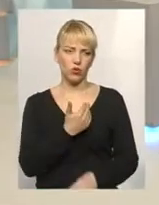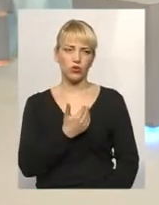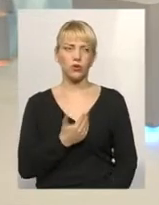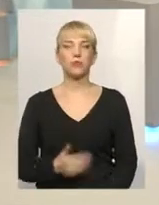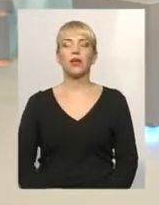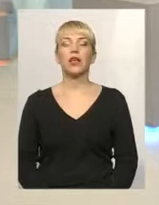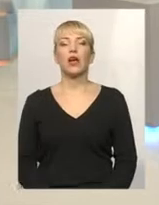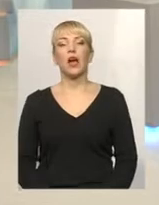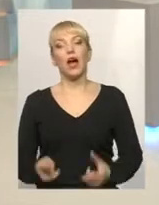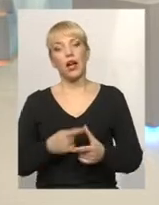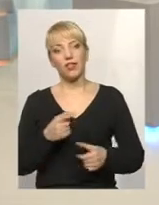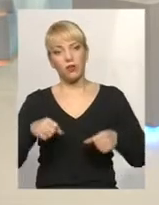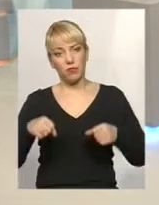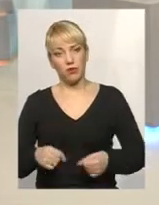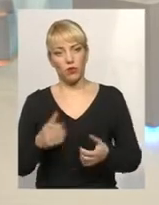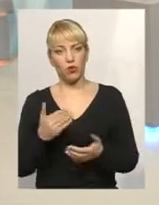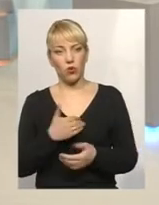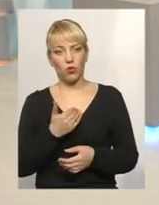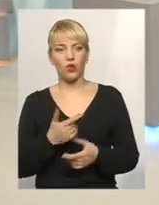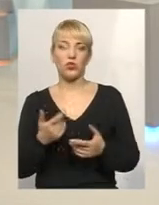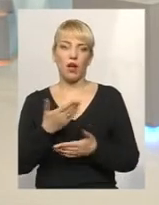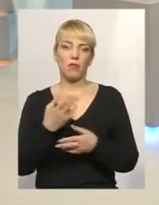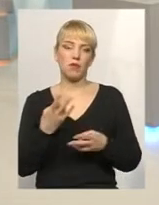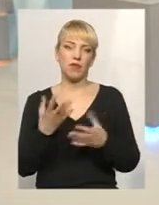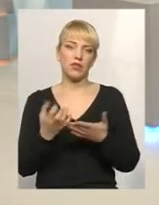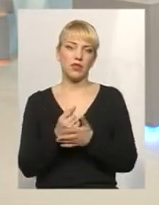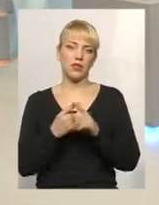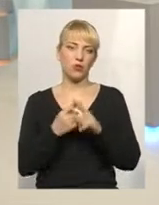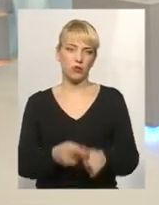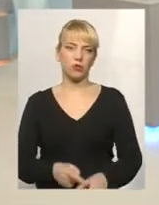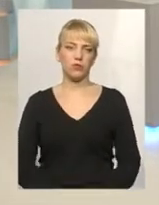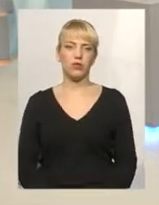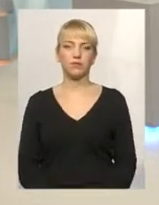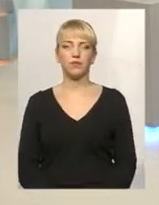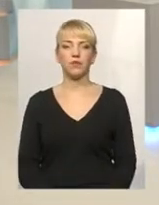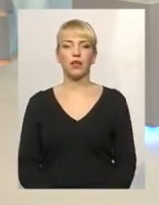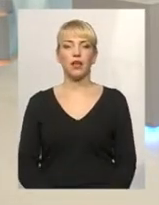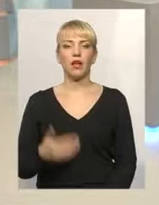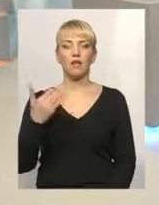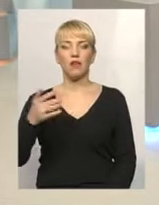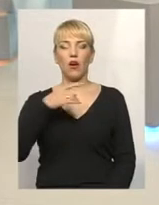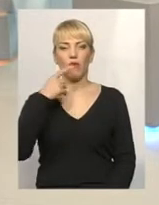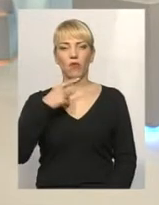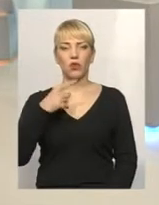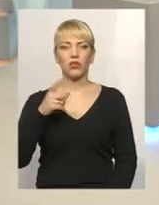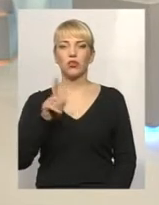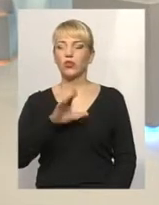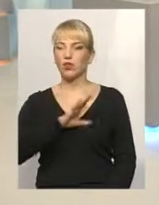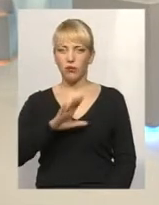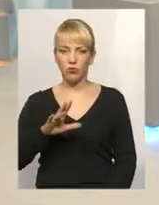прямовірно хочуть, пане Богдані? А ми маємо знайти компроміс. Дивіться, Віктор Леонід, ви кажете, що не було, я вам кажу,